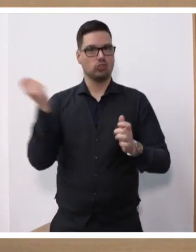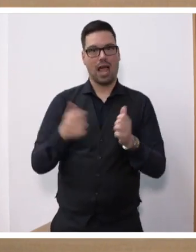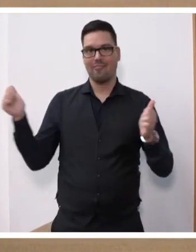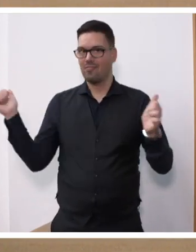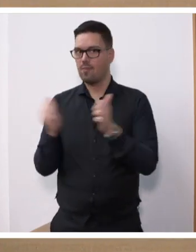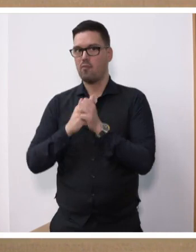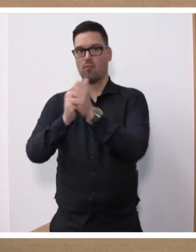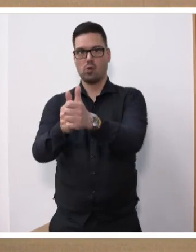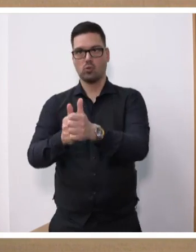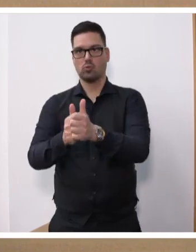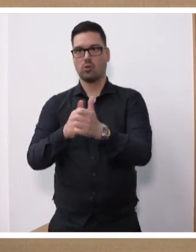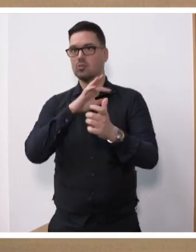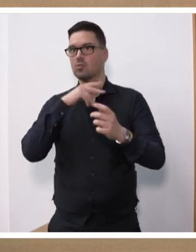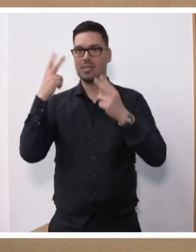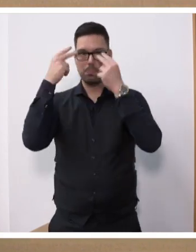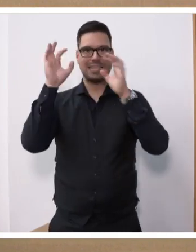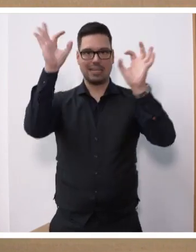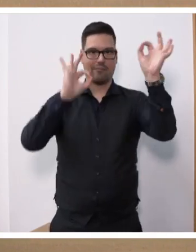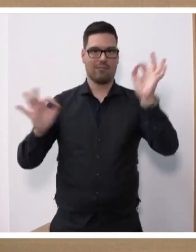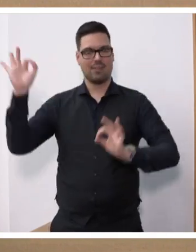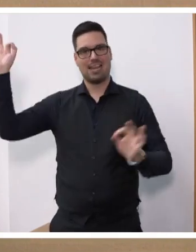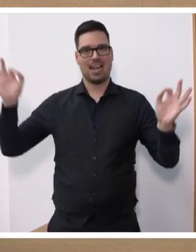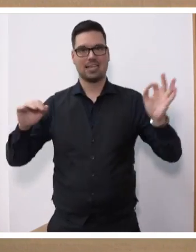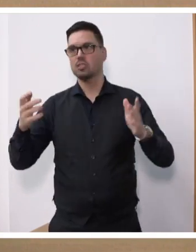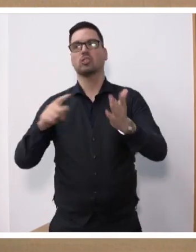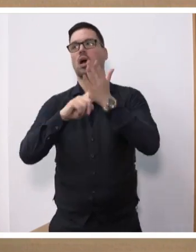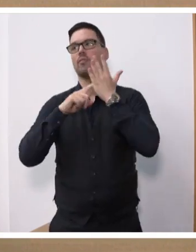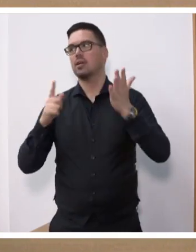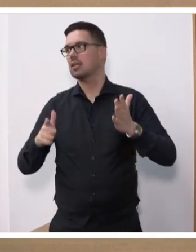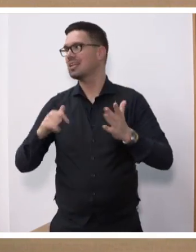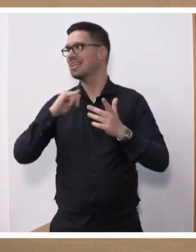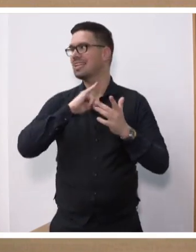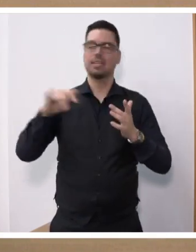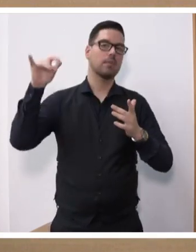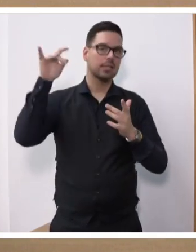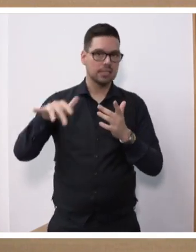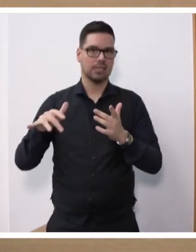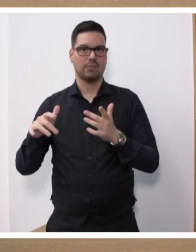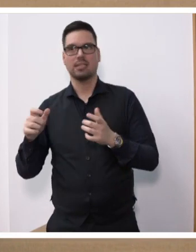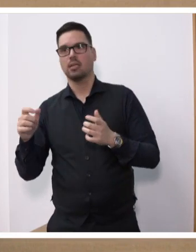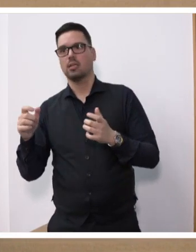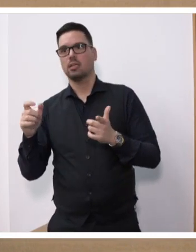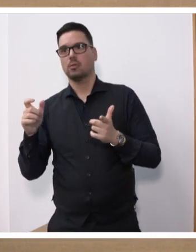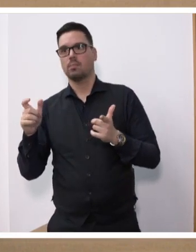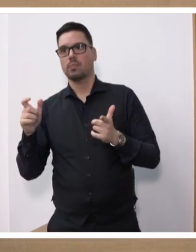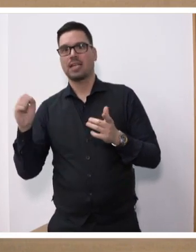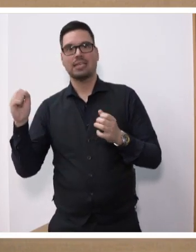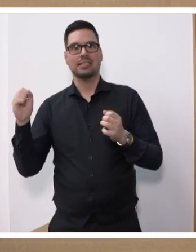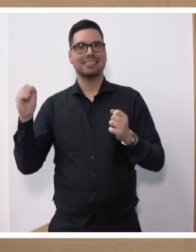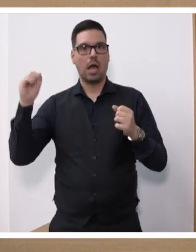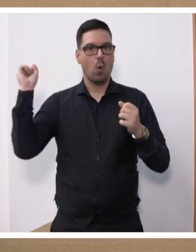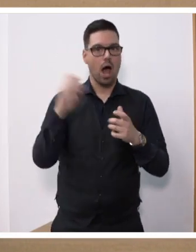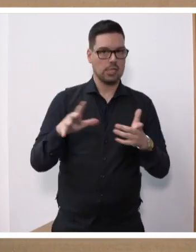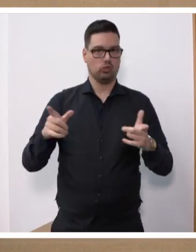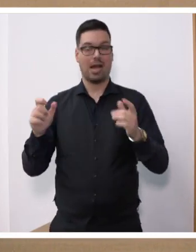viele blinde Flecke haben. Ich weiß nicht, ob es Ihnen auffällt, aber immer dann, wenn irgendwo ein Terroranschlag in Deutschland verhindert wird,